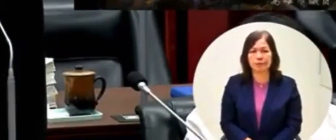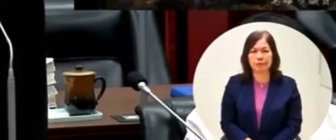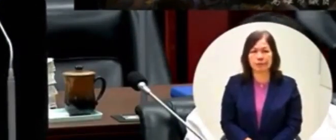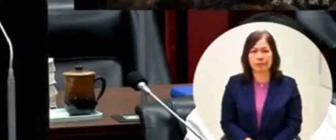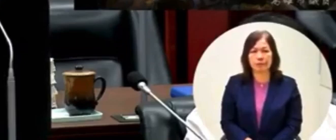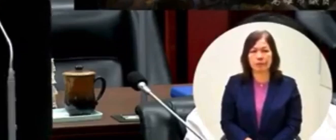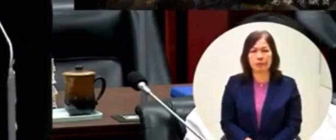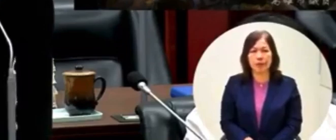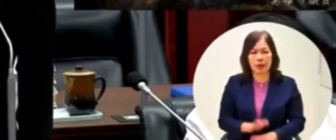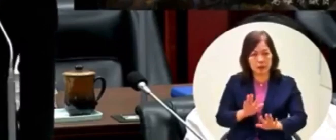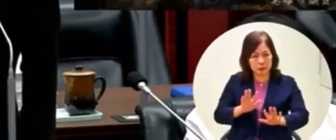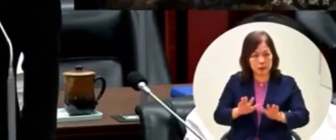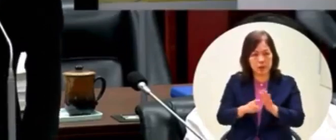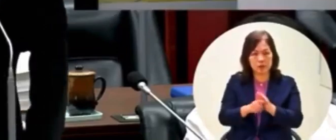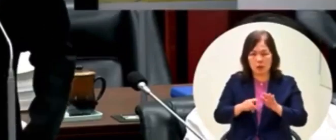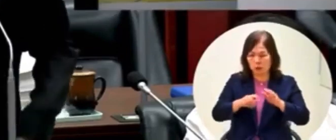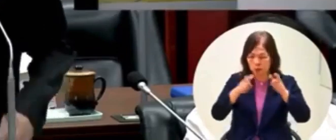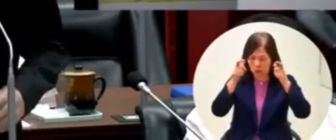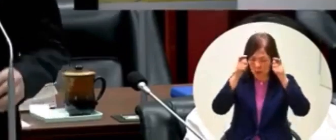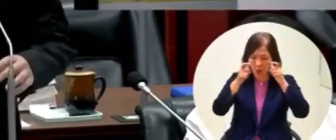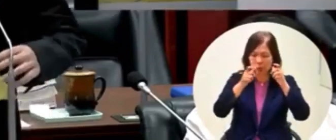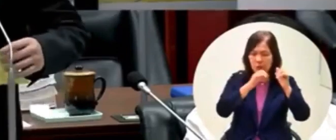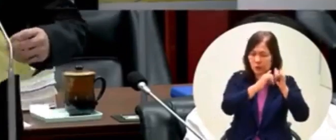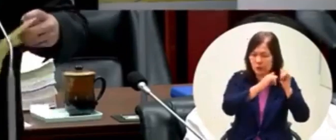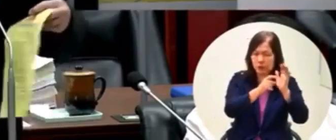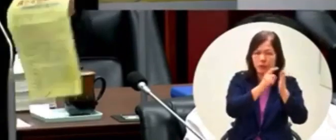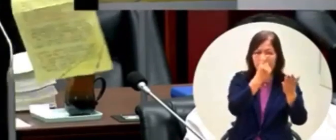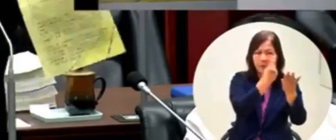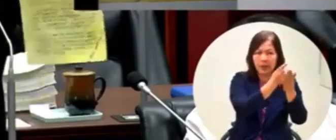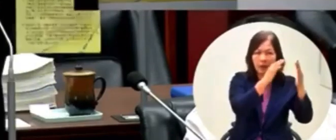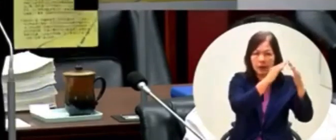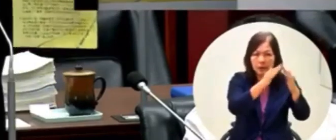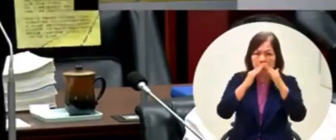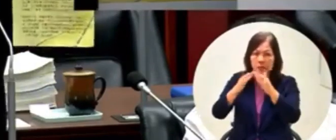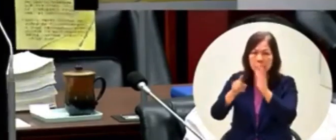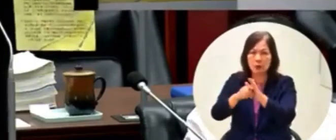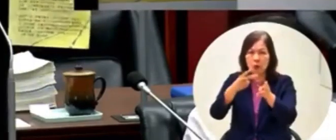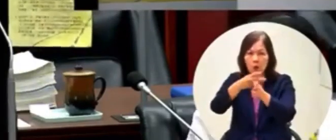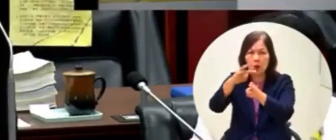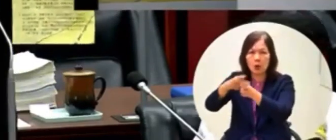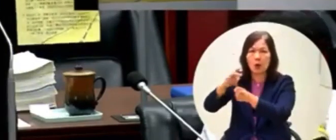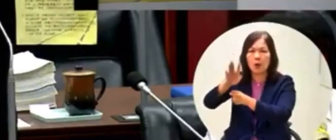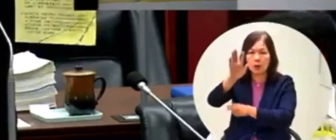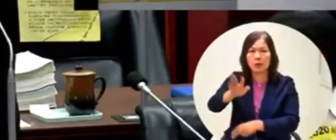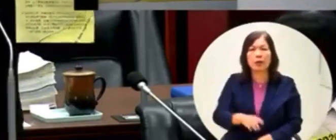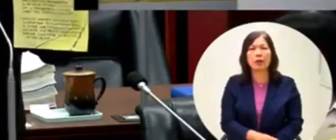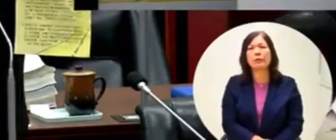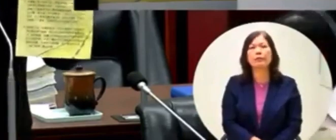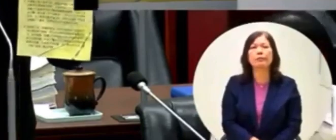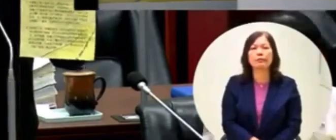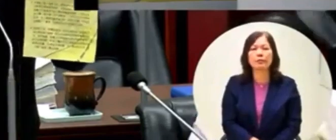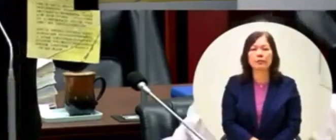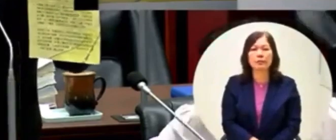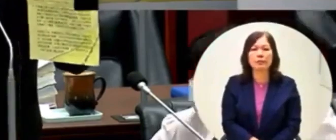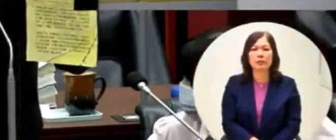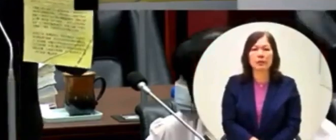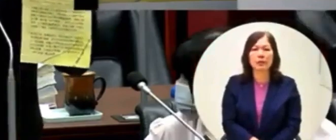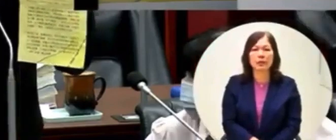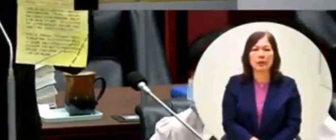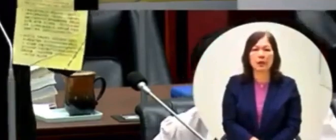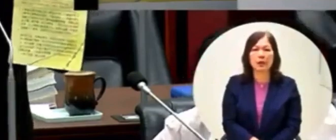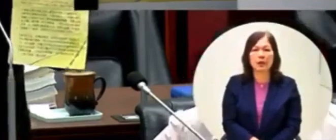今天所有的高雄市民家家戶戶都收到這張這張你看看他現在